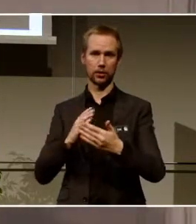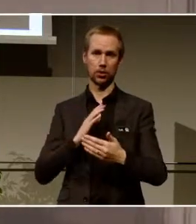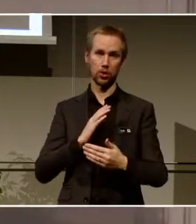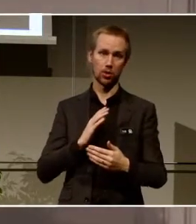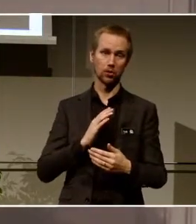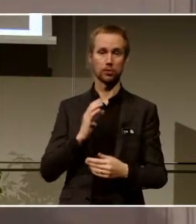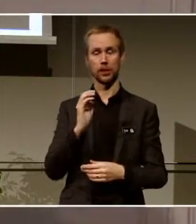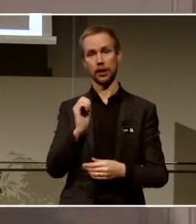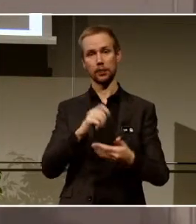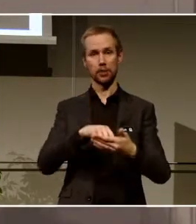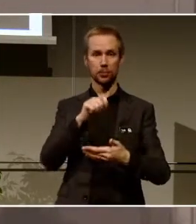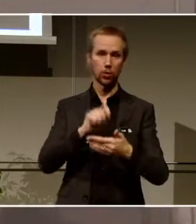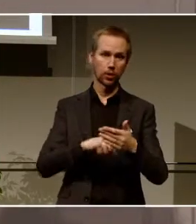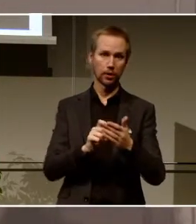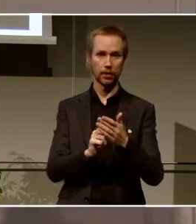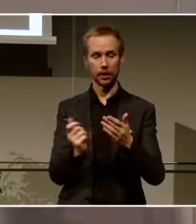-medborgarveckan.